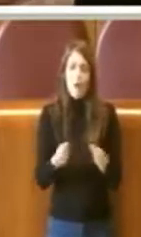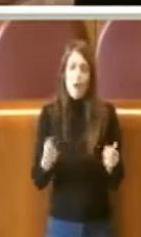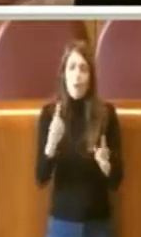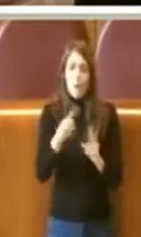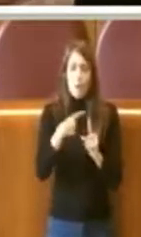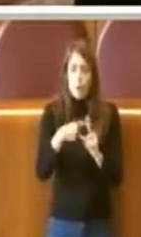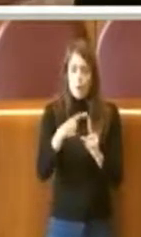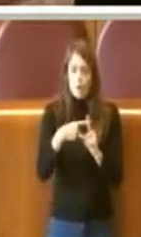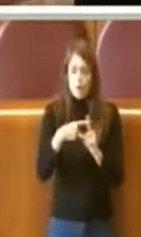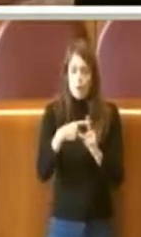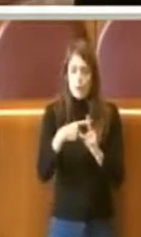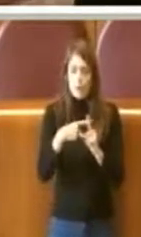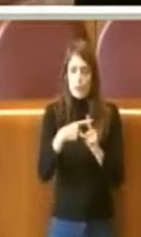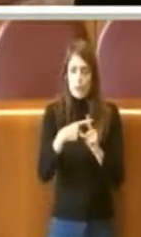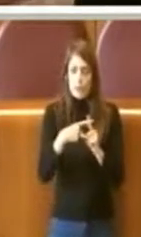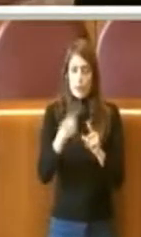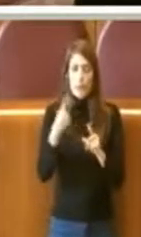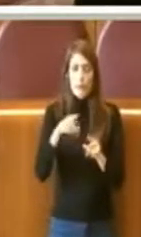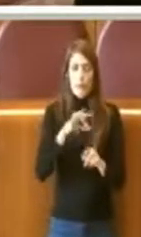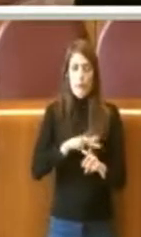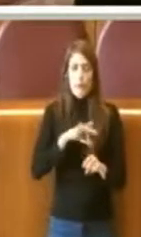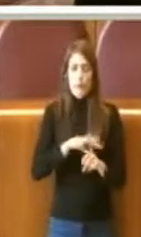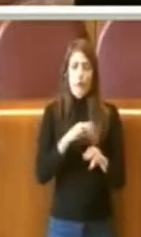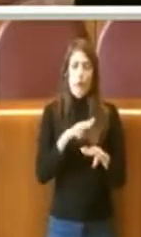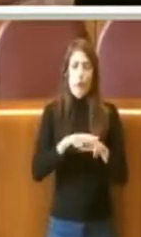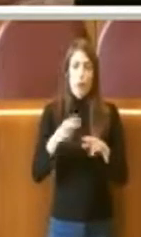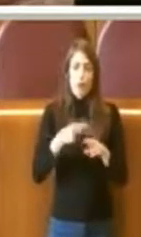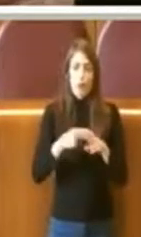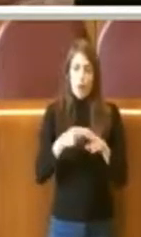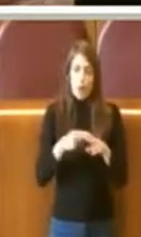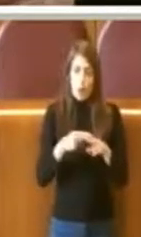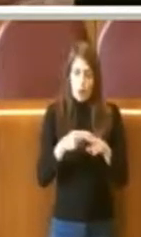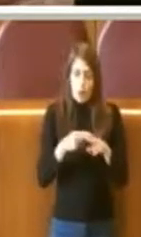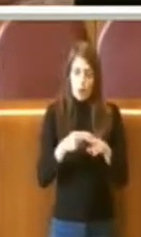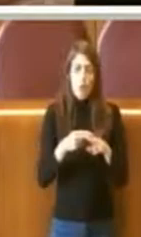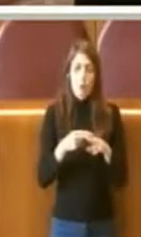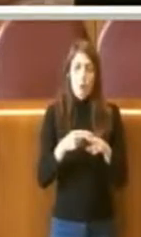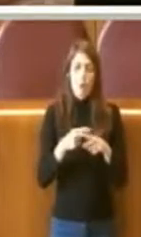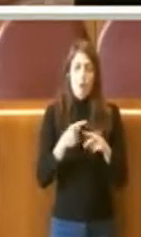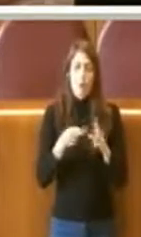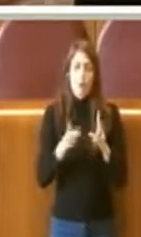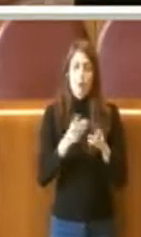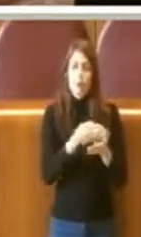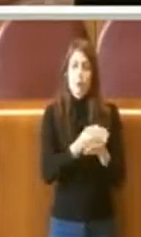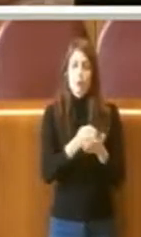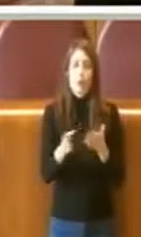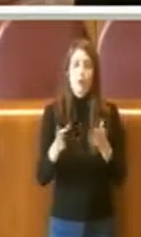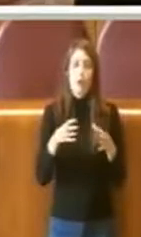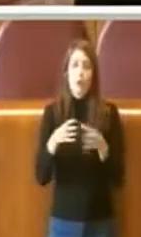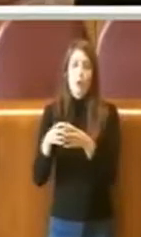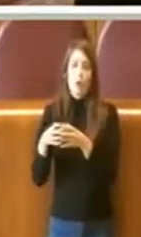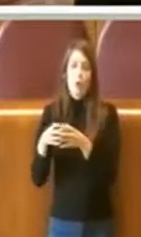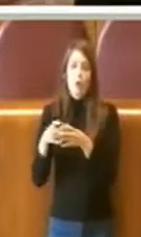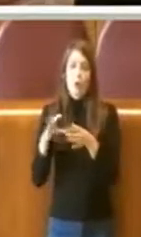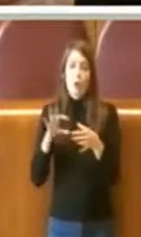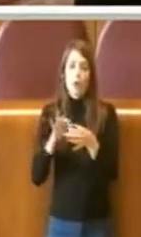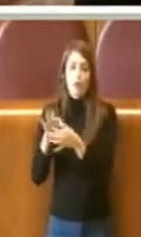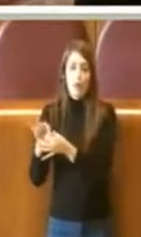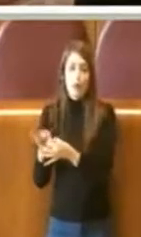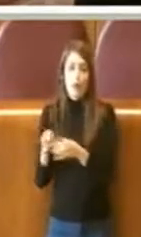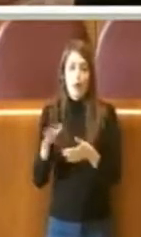vertenze in atto, in difesa degli interessi del Comune di Roma, delle più ampie collettività locale e dei lavoratori.